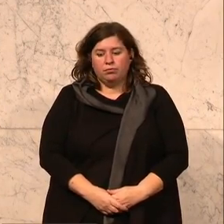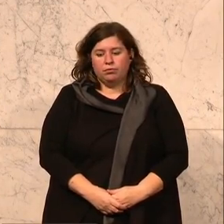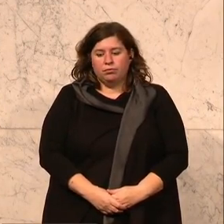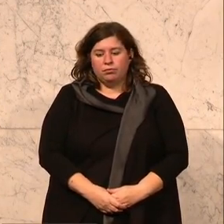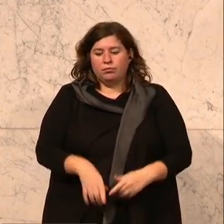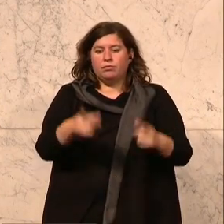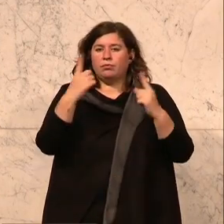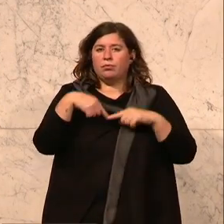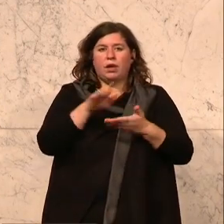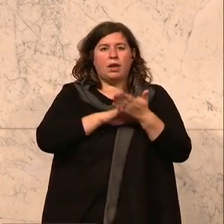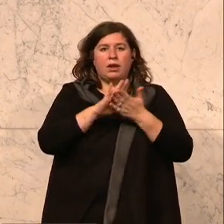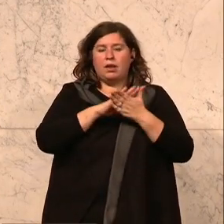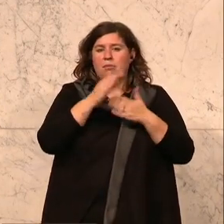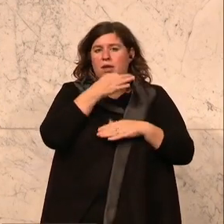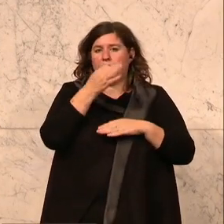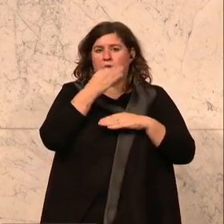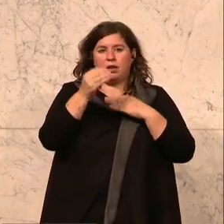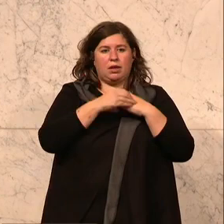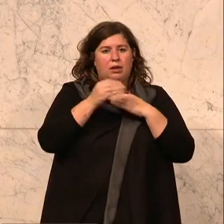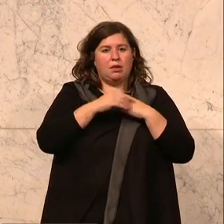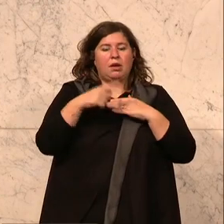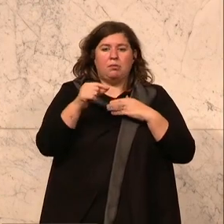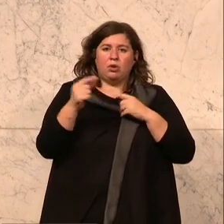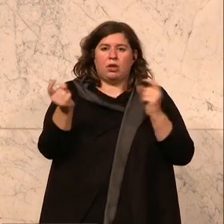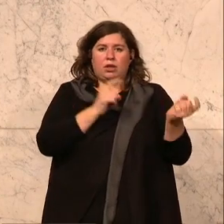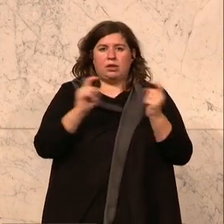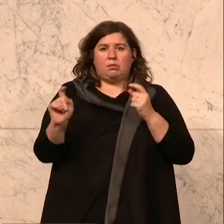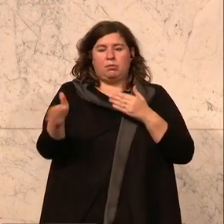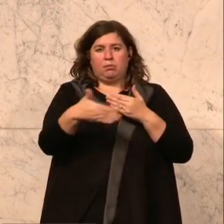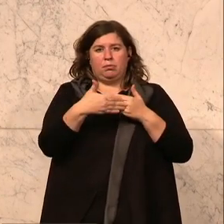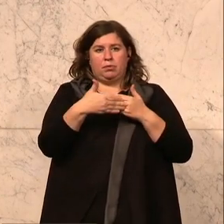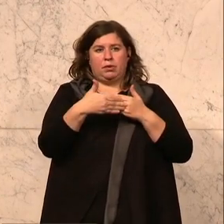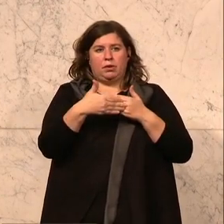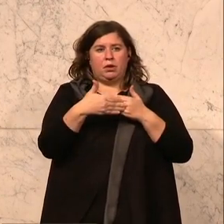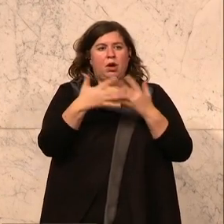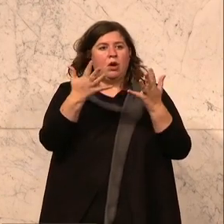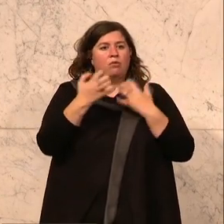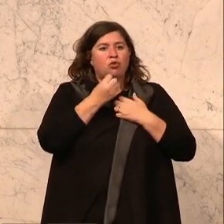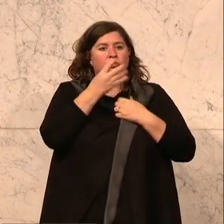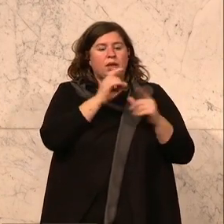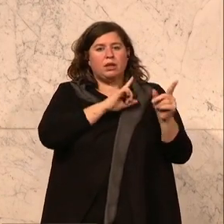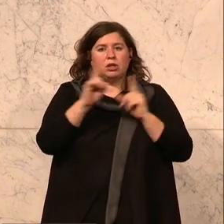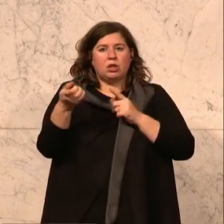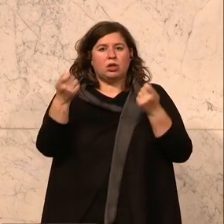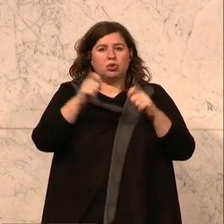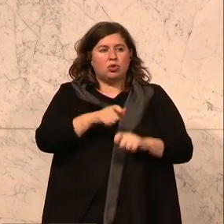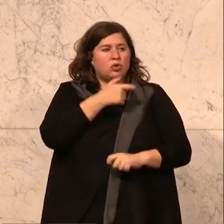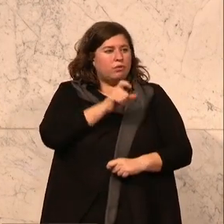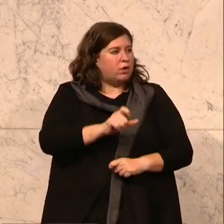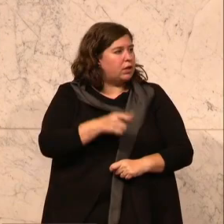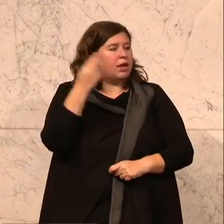Zu Wort ist nun niemand mehr gemeldet. Damit ist die Debatte geschlossen. Wünscht der Herr Berichterstatter das Schlusswort.